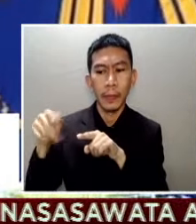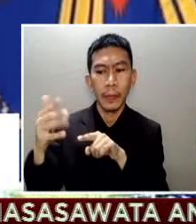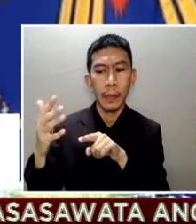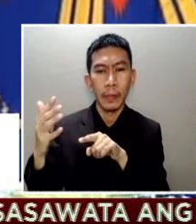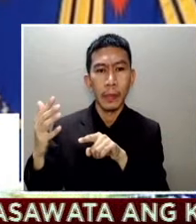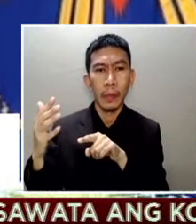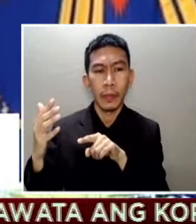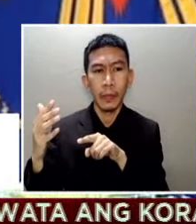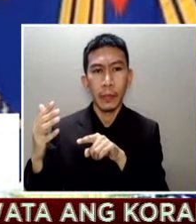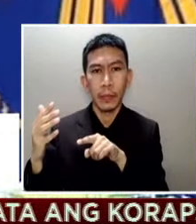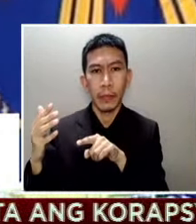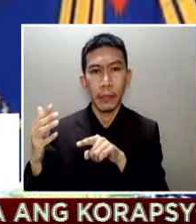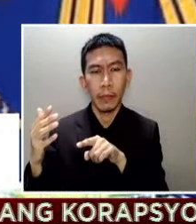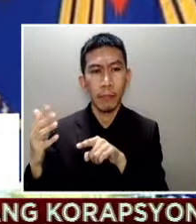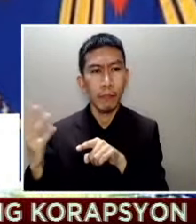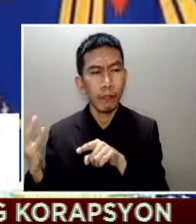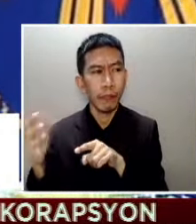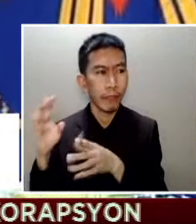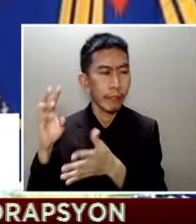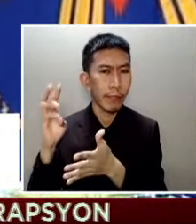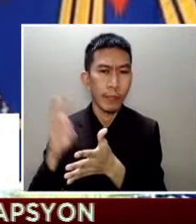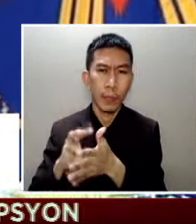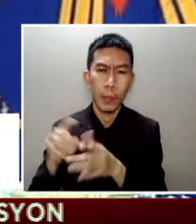which part of the